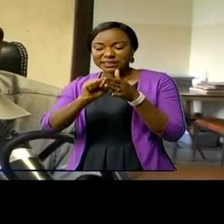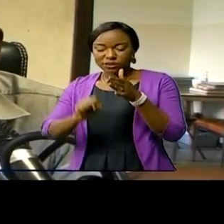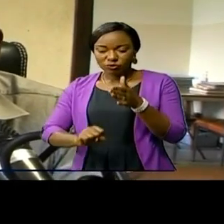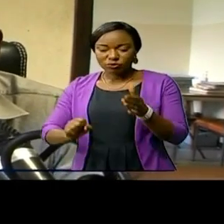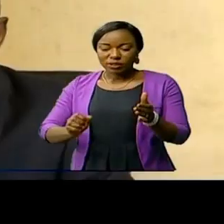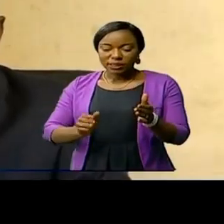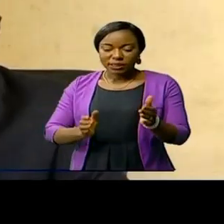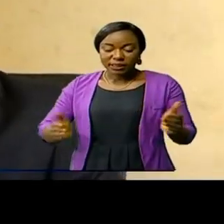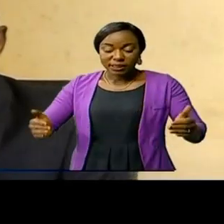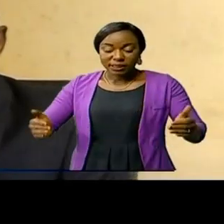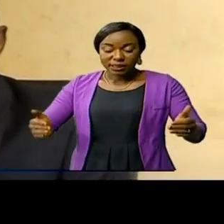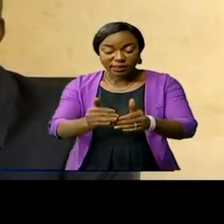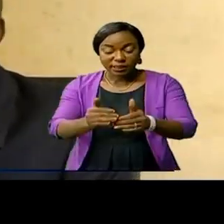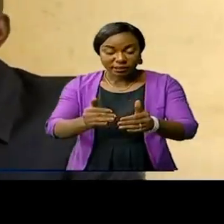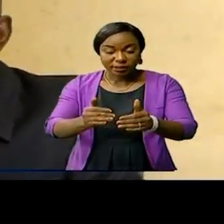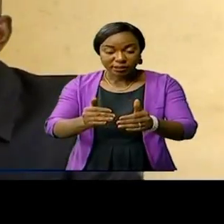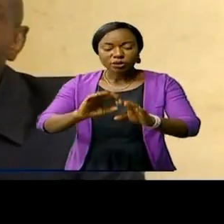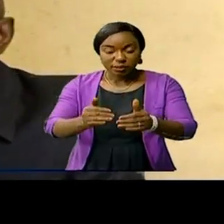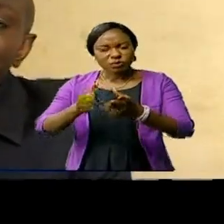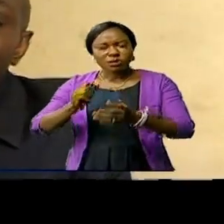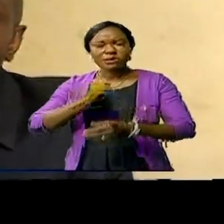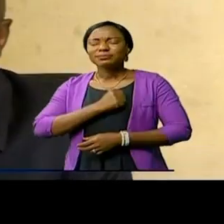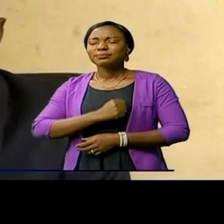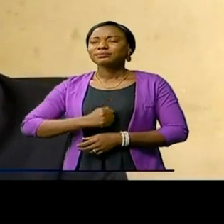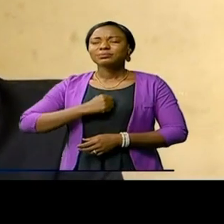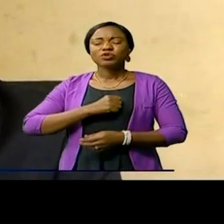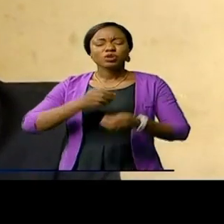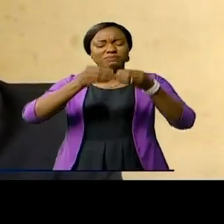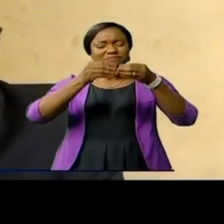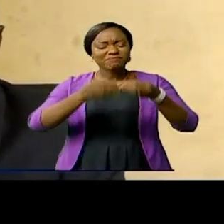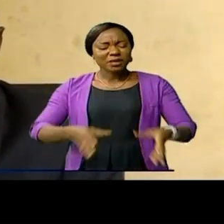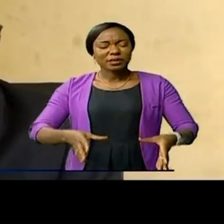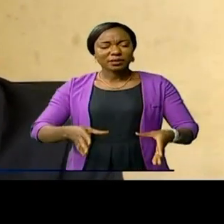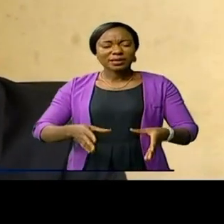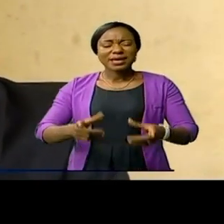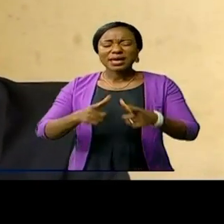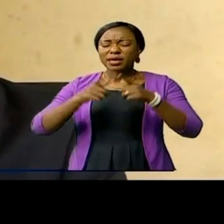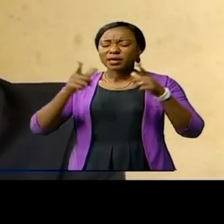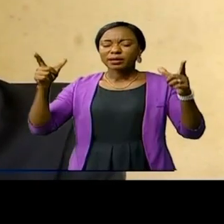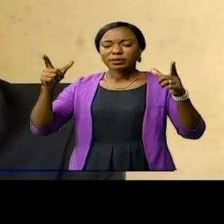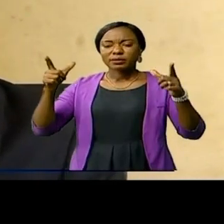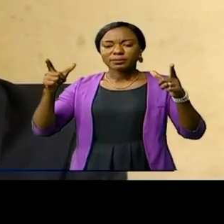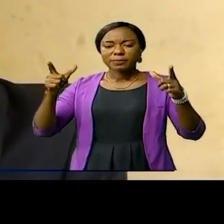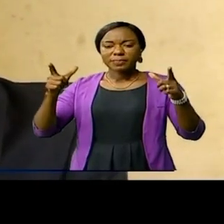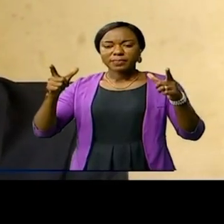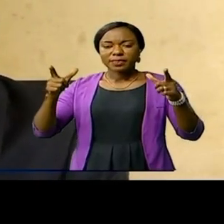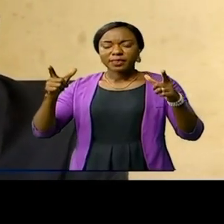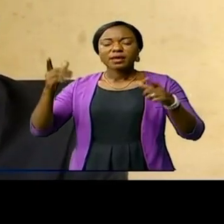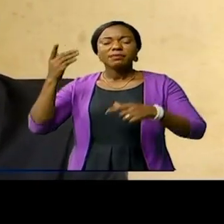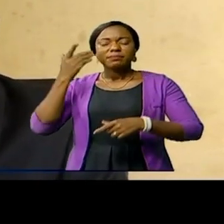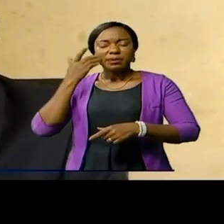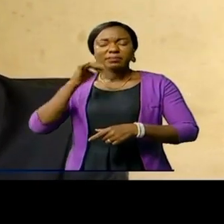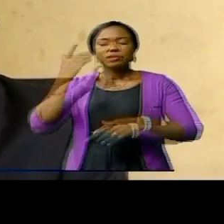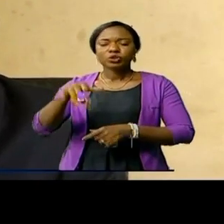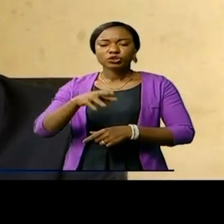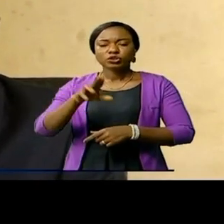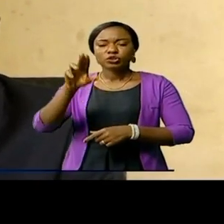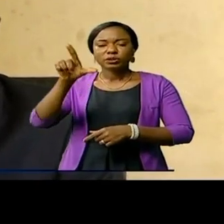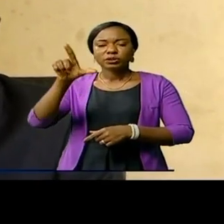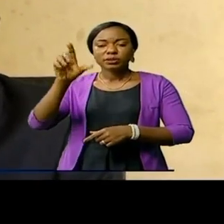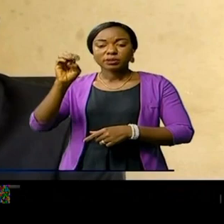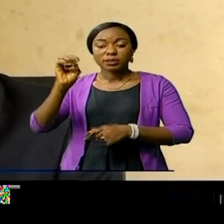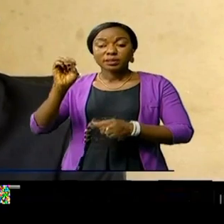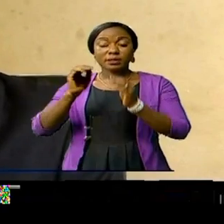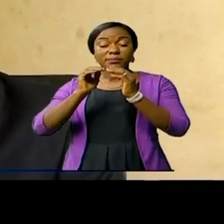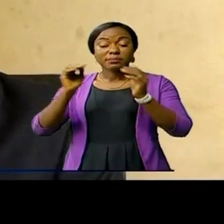rédaction. Et avec beaucoup de regrets, on vient de perdre un grand à la personne de Jules Lombo-Cachita, paix à